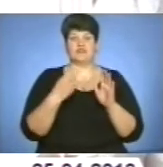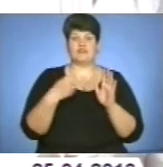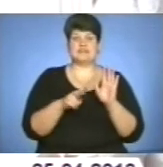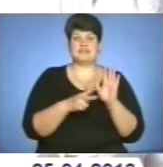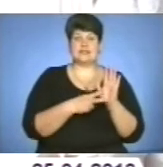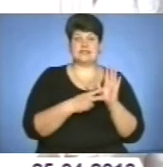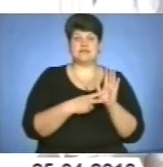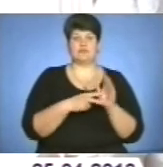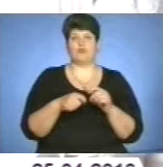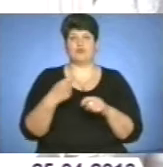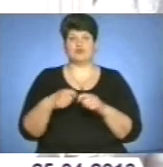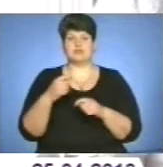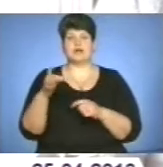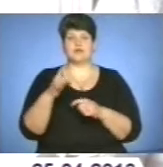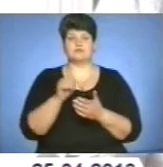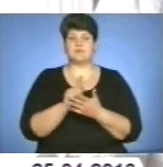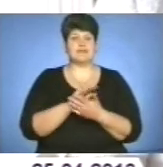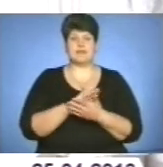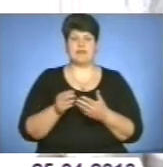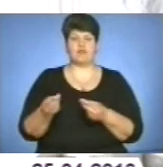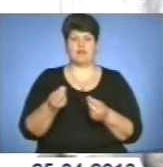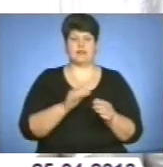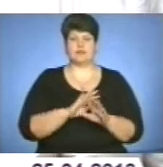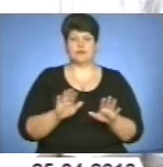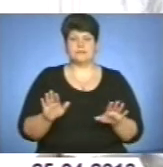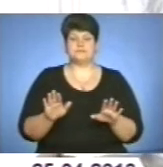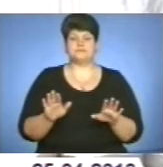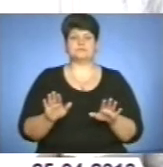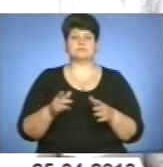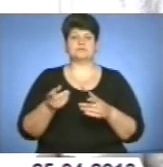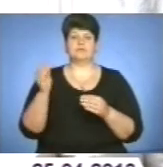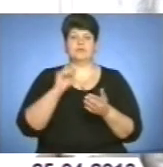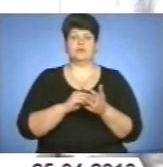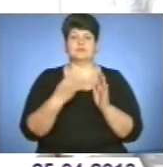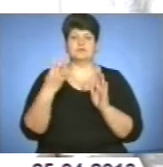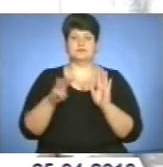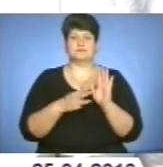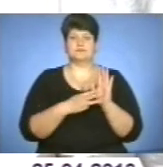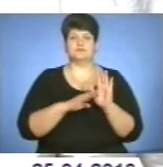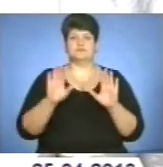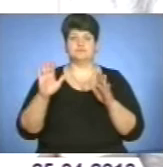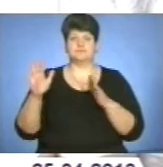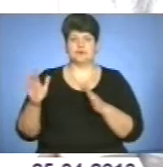пенсії не вплинули. За 11 рік порушення встановлено у 48 випадках, що по